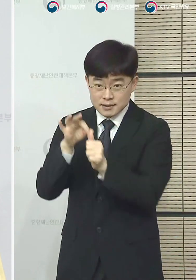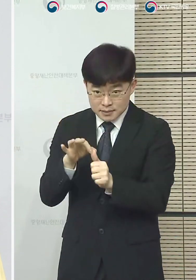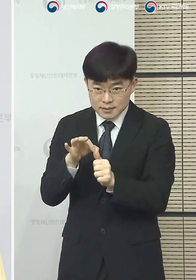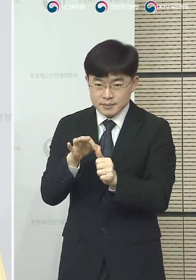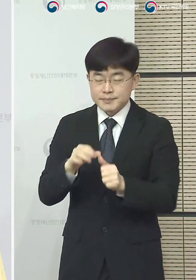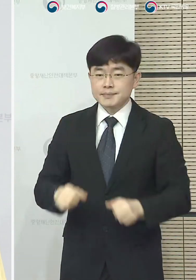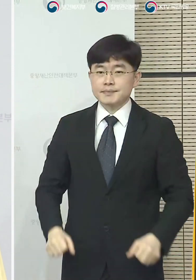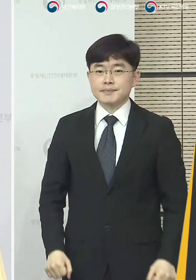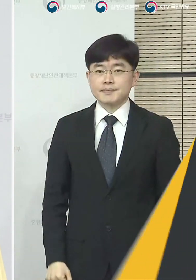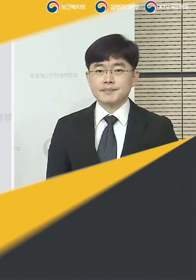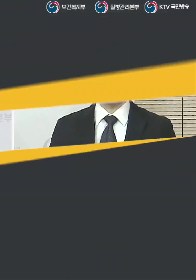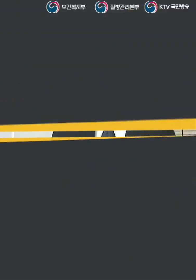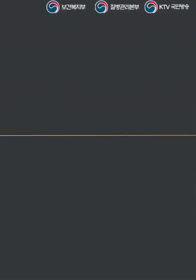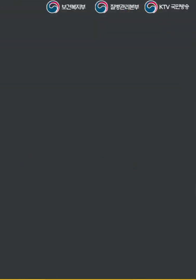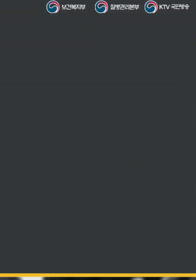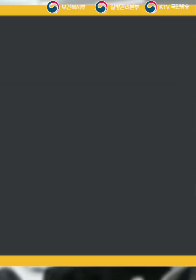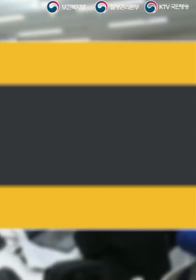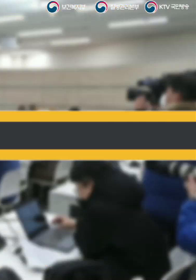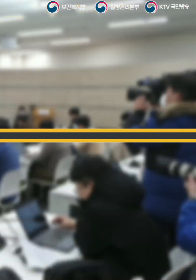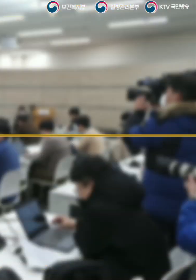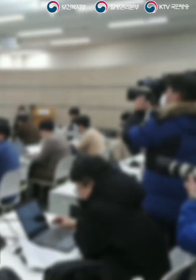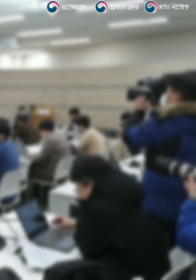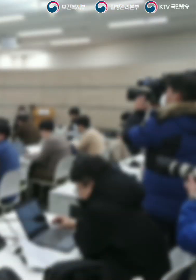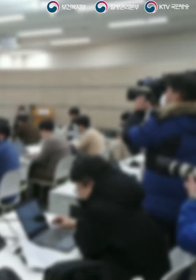일하시게 될 그런 예정입니다.